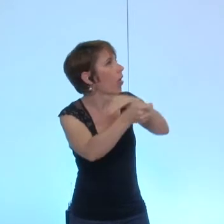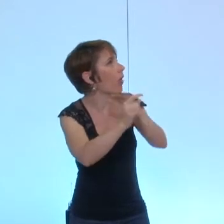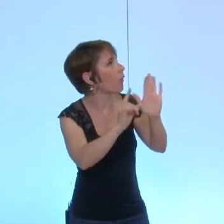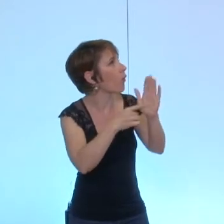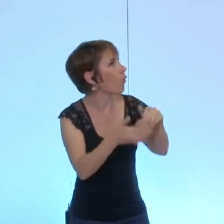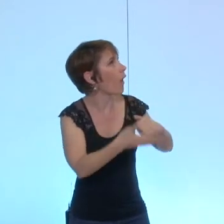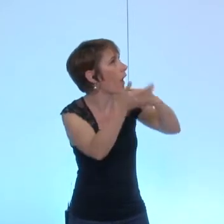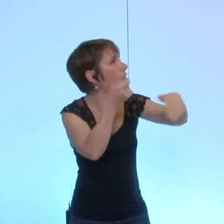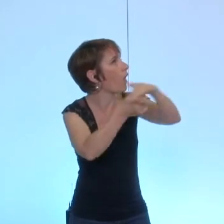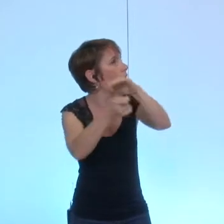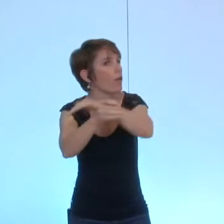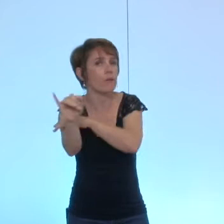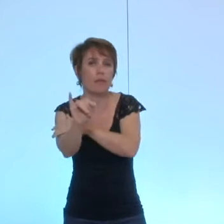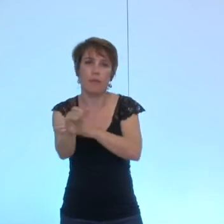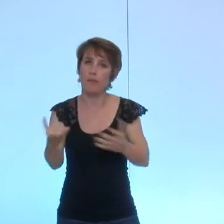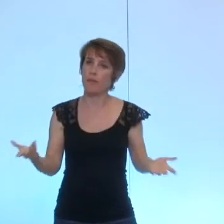supplémentaire